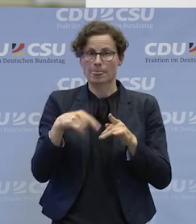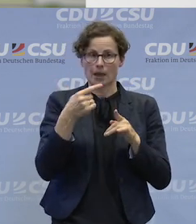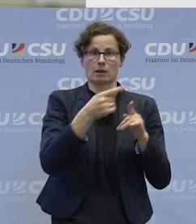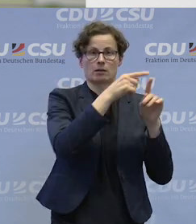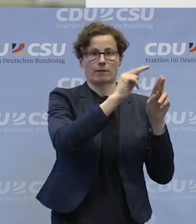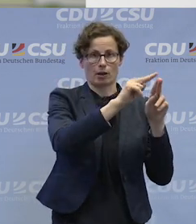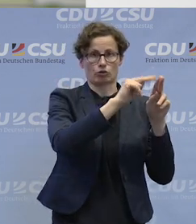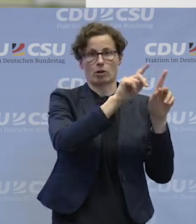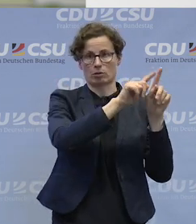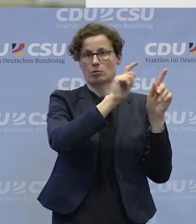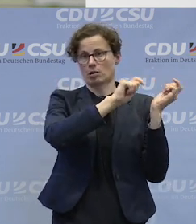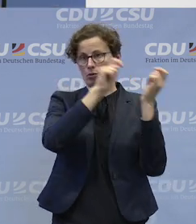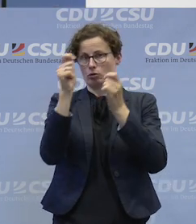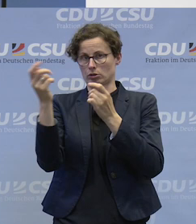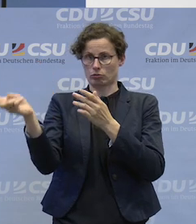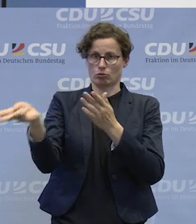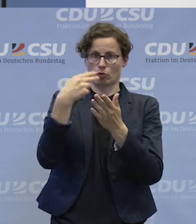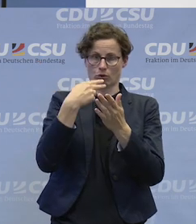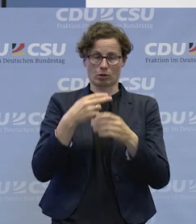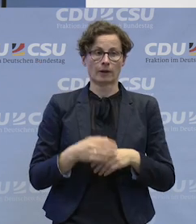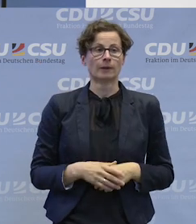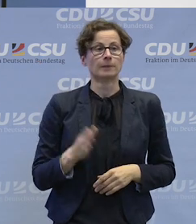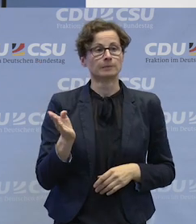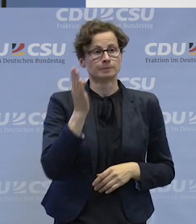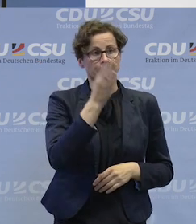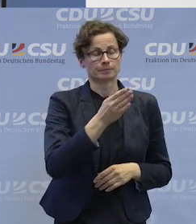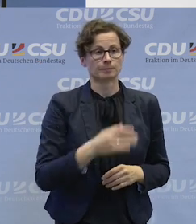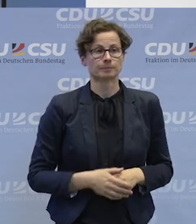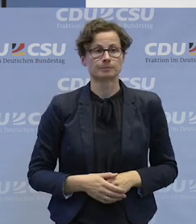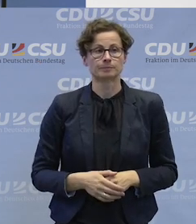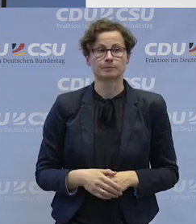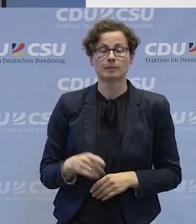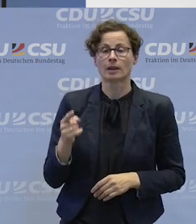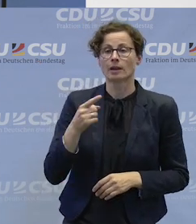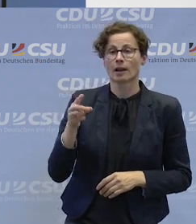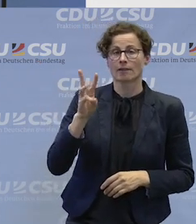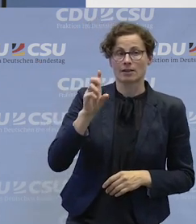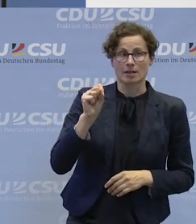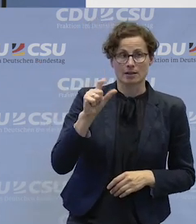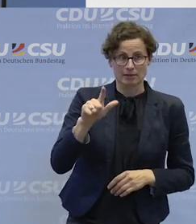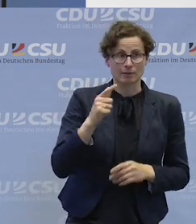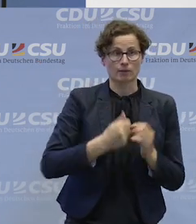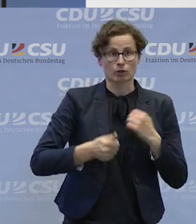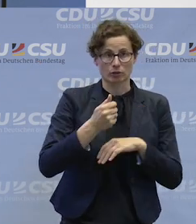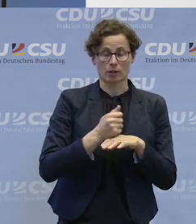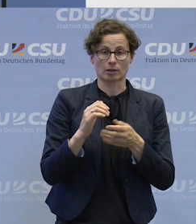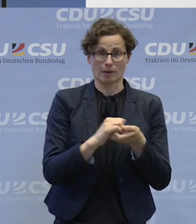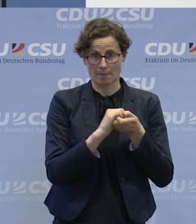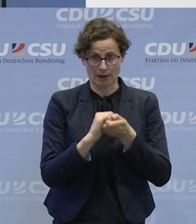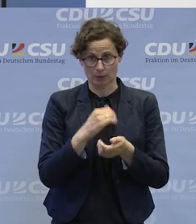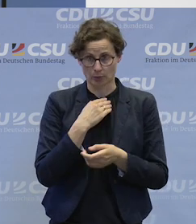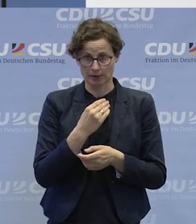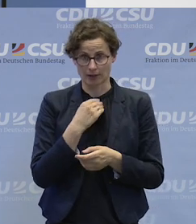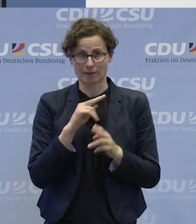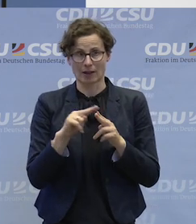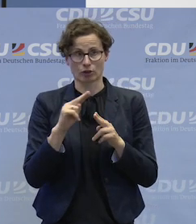den Kostenträger. Vielen Dank. Die nächste Frage, bitte. Ja, mein Name ist Gerhard Wessels. Ich bin Vorstand der Gemeinnützigen Werkstätten Oldenburg.